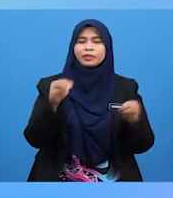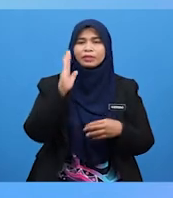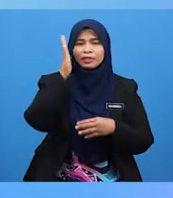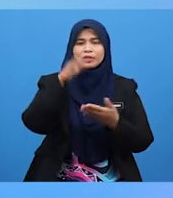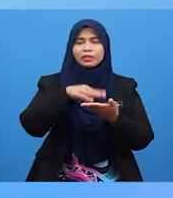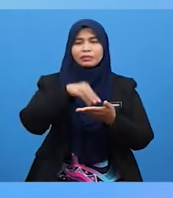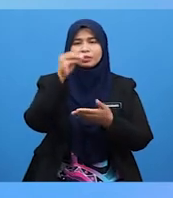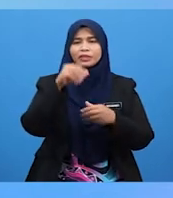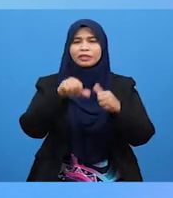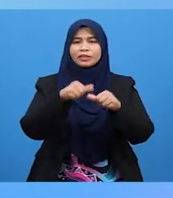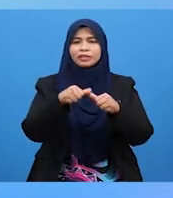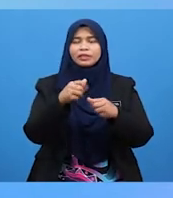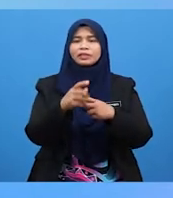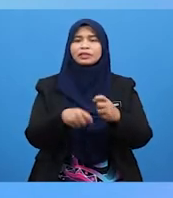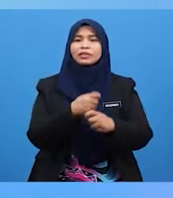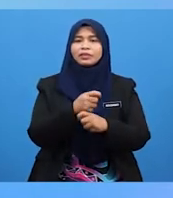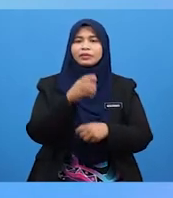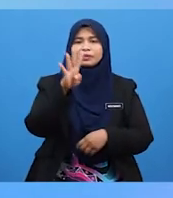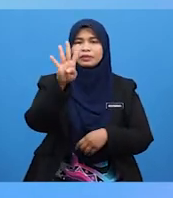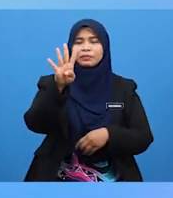Sains Tahun 4